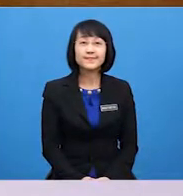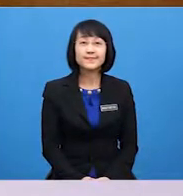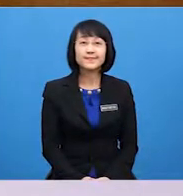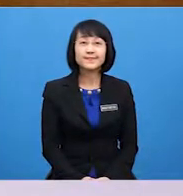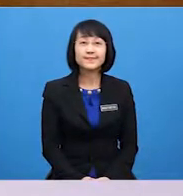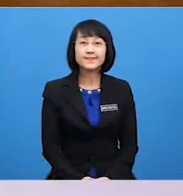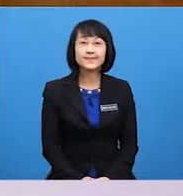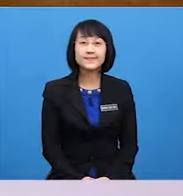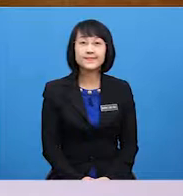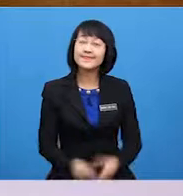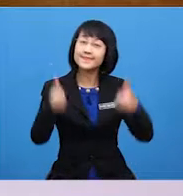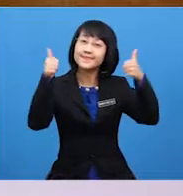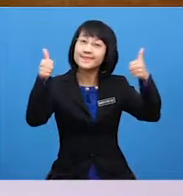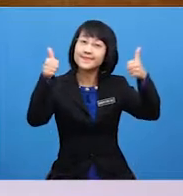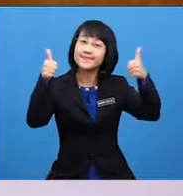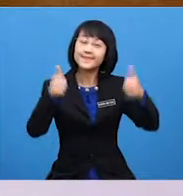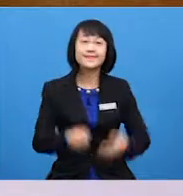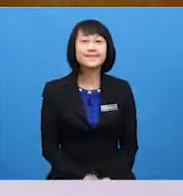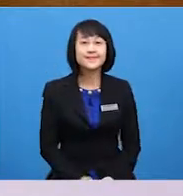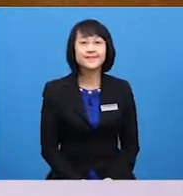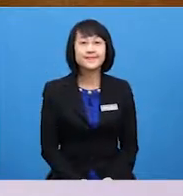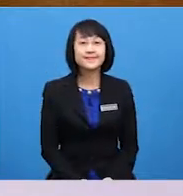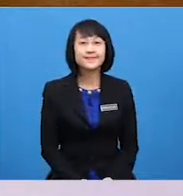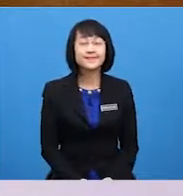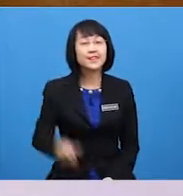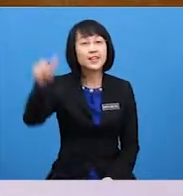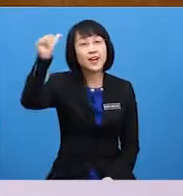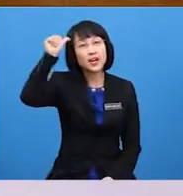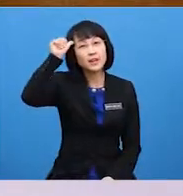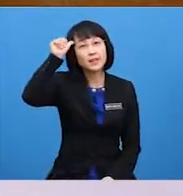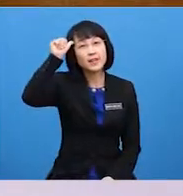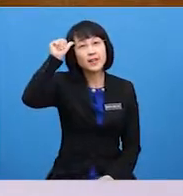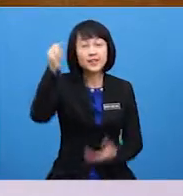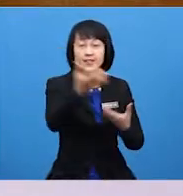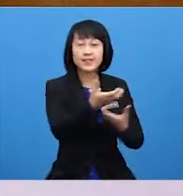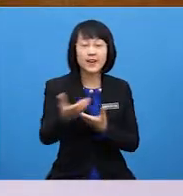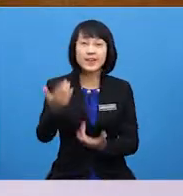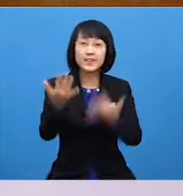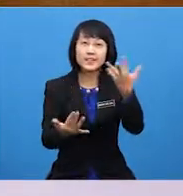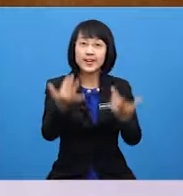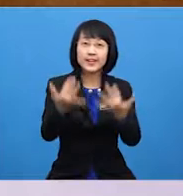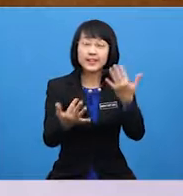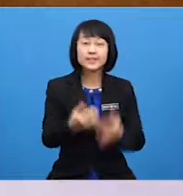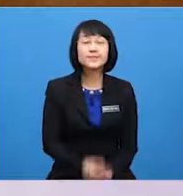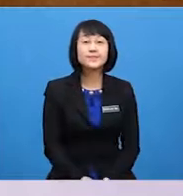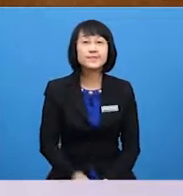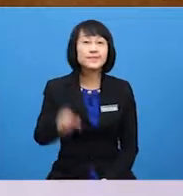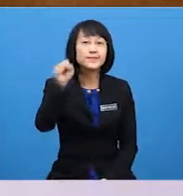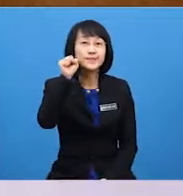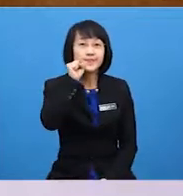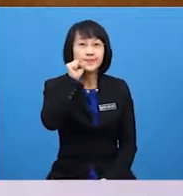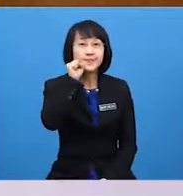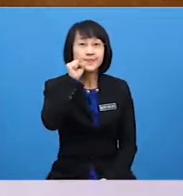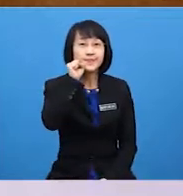Excellent Ahmad is a firefighter Salma is